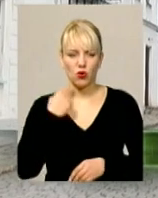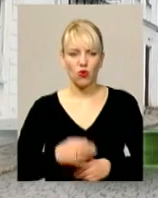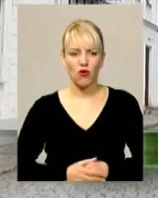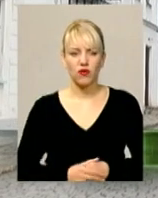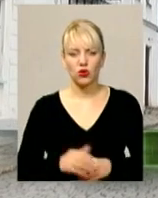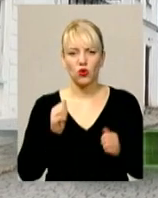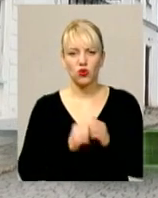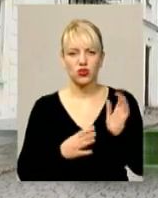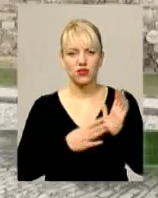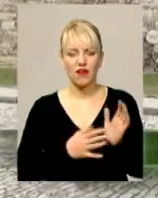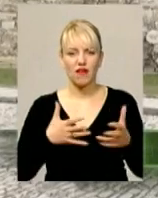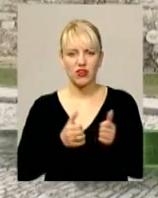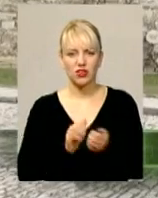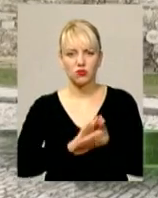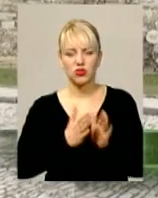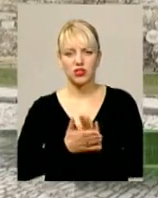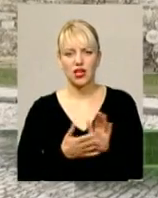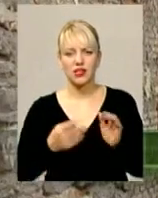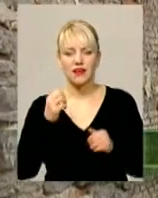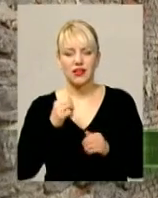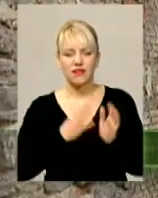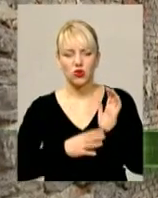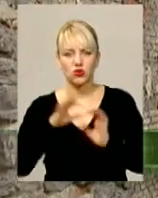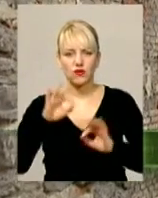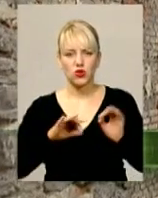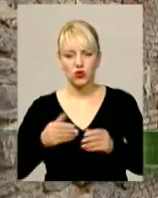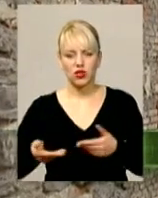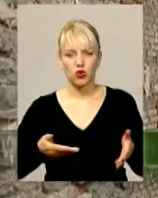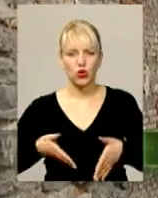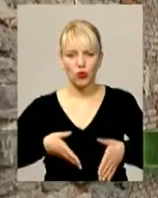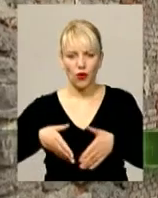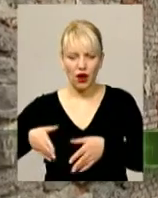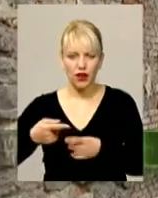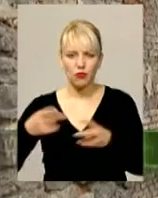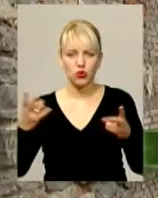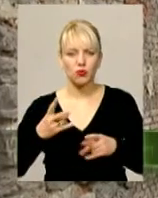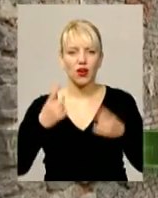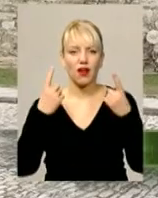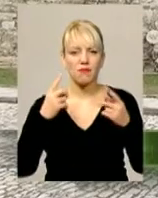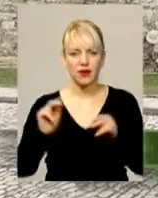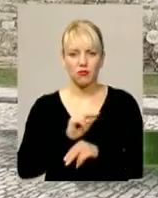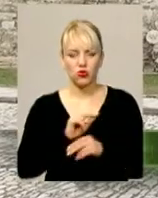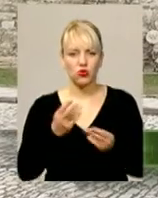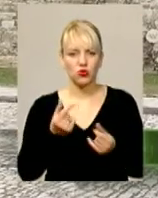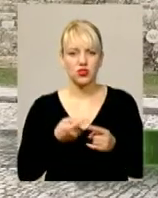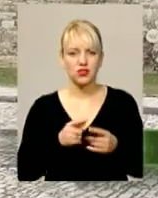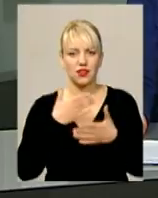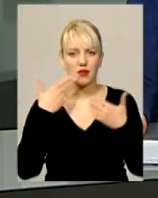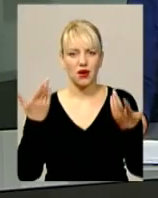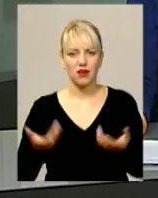'ятий в аварійному стані. У Кам'янці-Подільському 90% тротуарів потребують капремонту, але грошей на це немає.